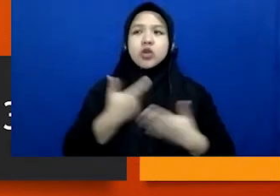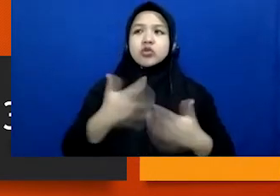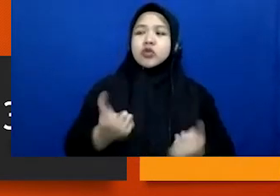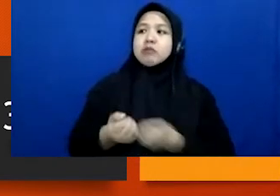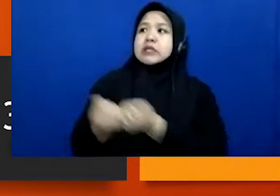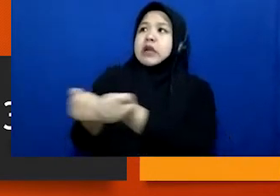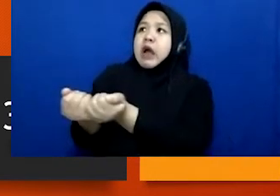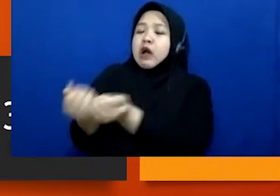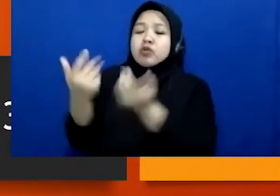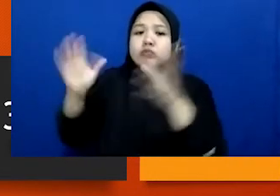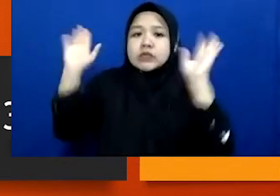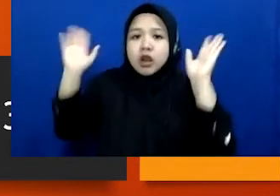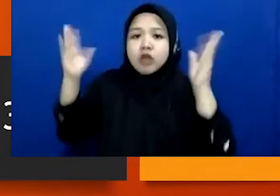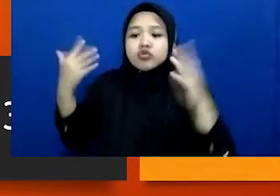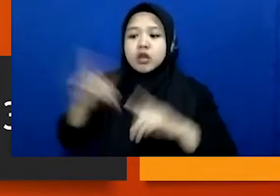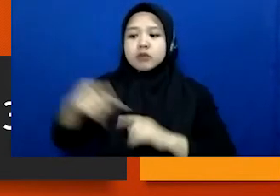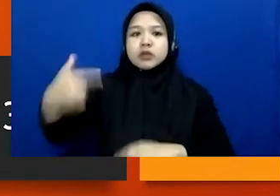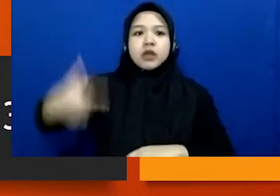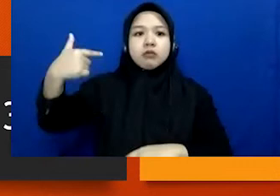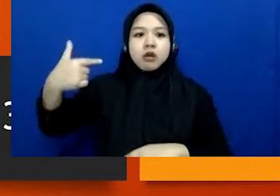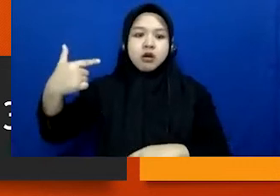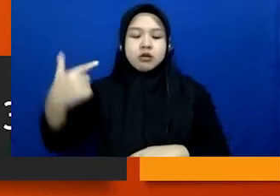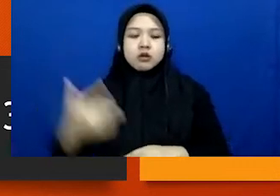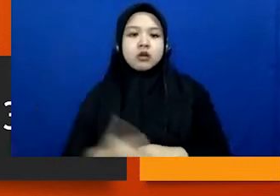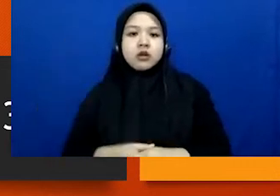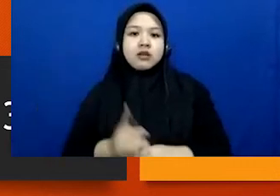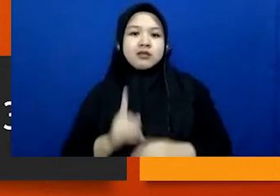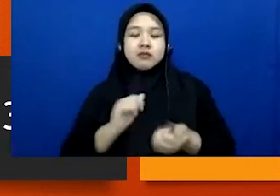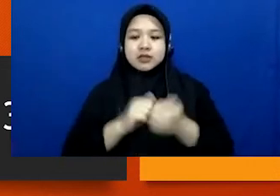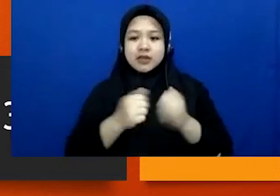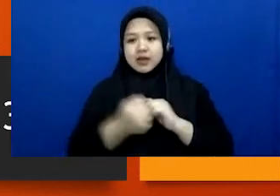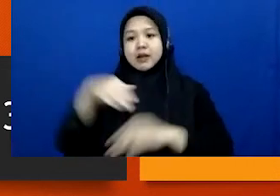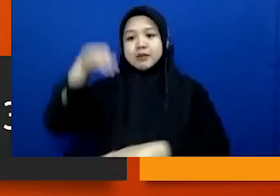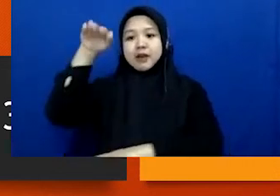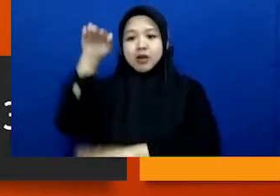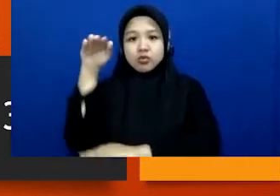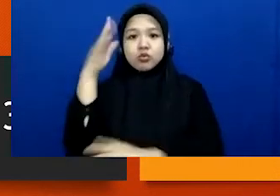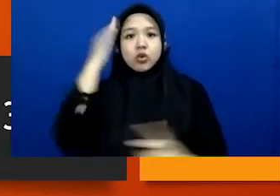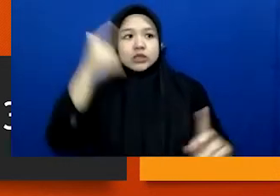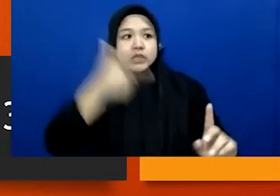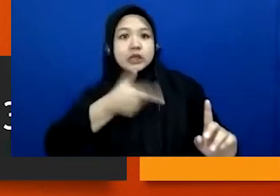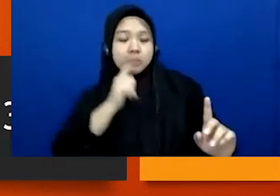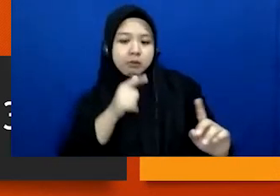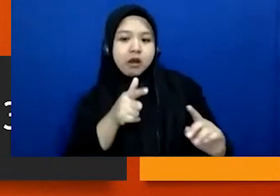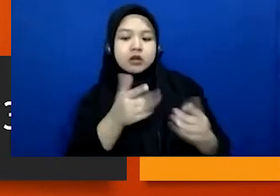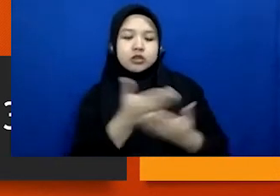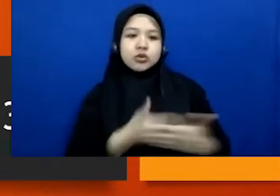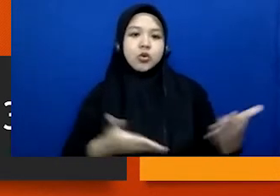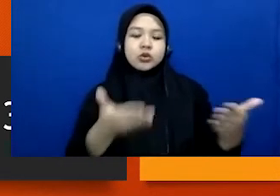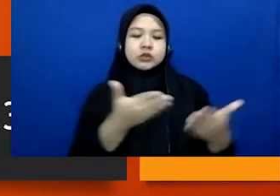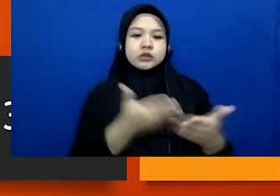Nah, info-info terkait bahwa soal pelaku yang ditembak polisi ketika dia dalam kondisi